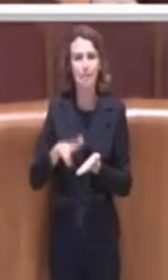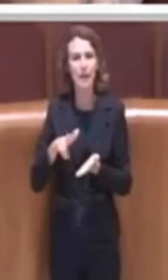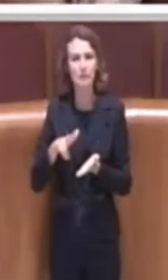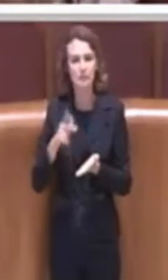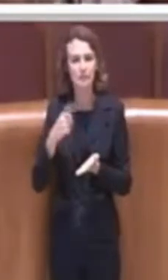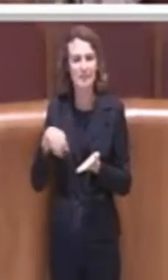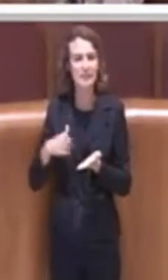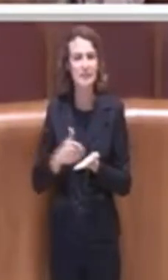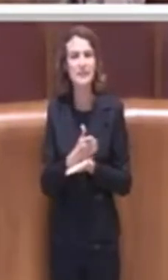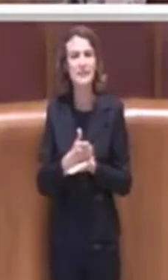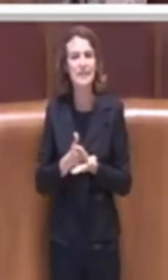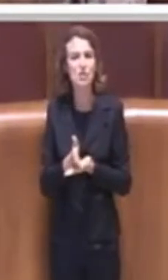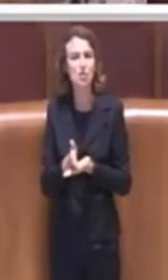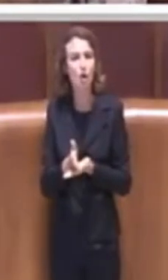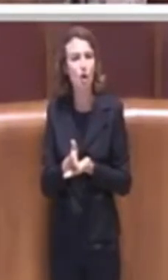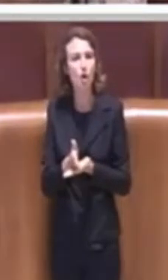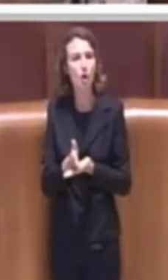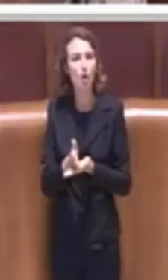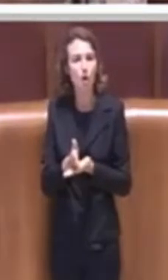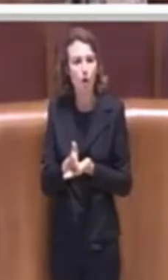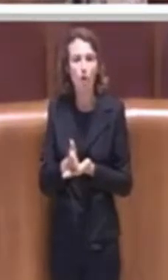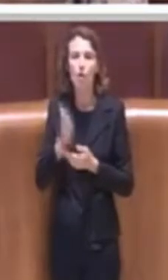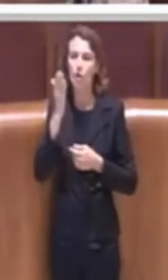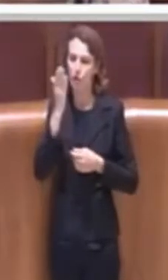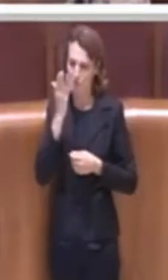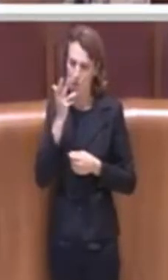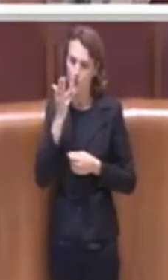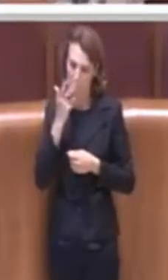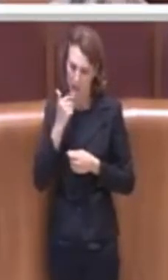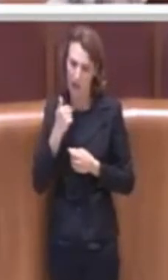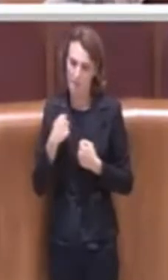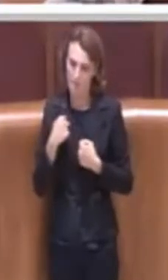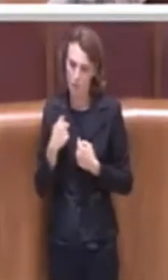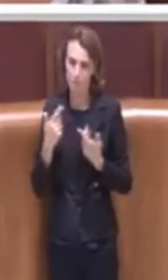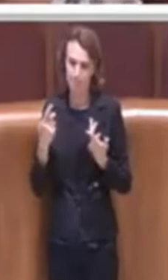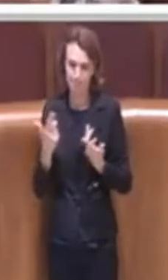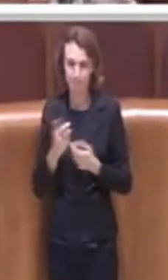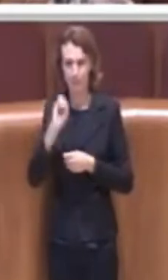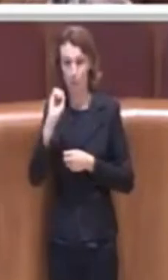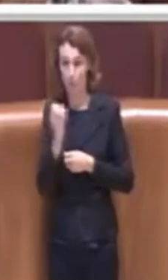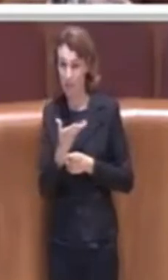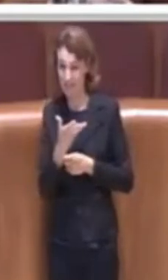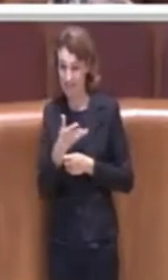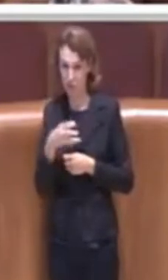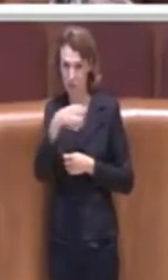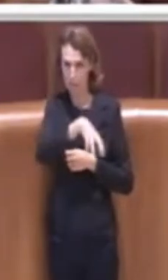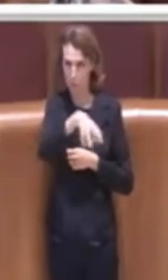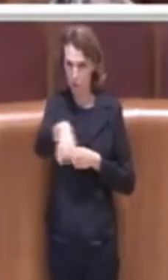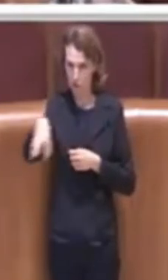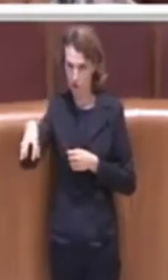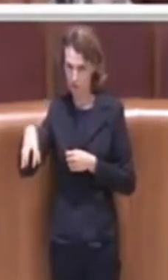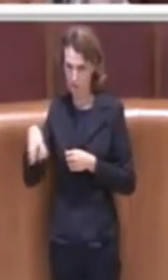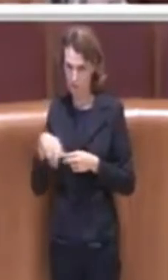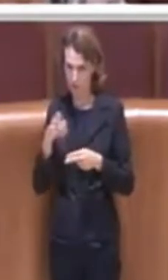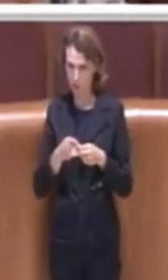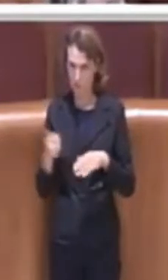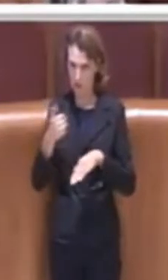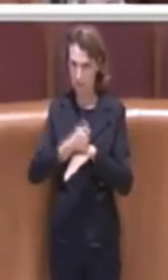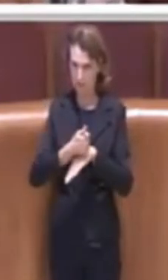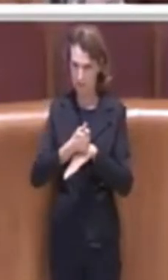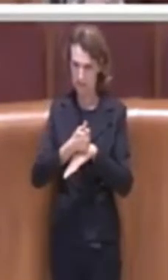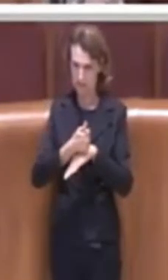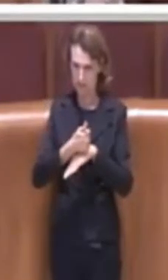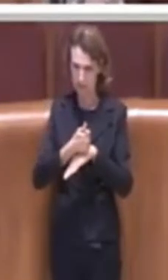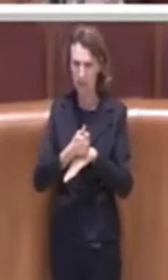indirizzo? Noi vogliamo far sì che nei 15 municipi di Roma Capitale si individui